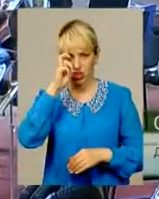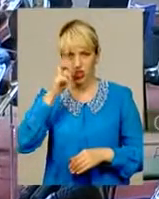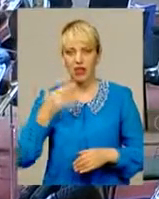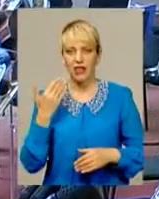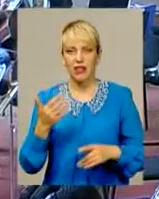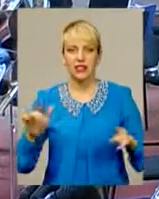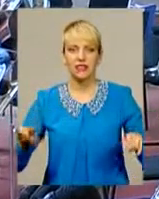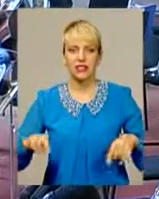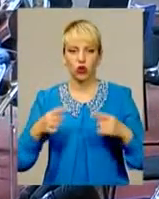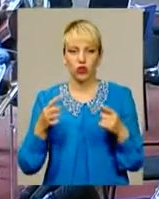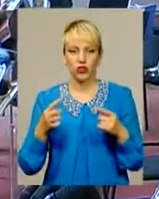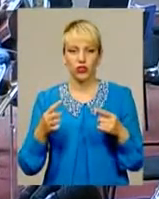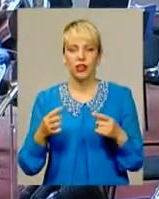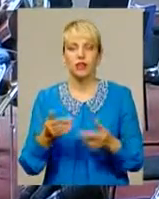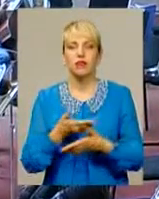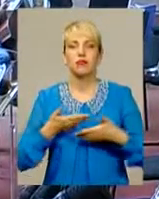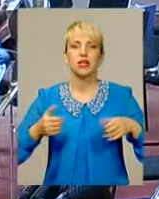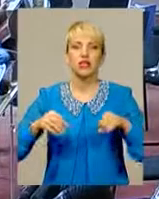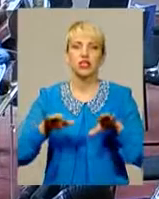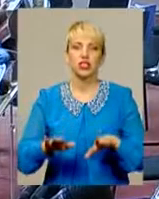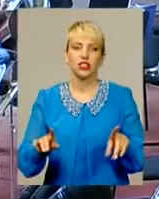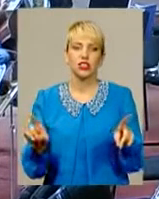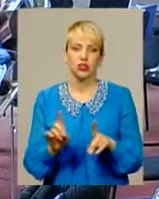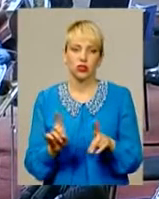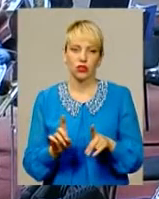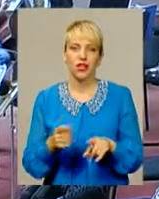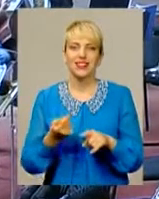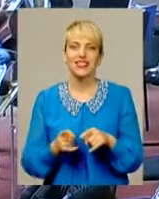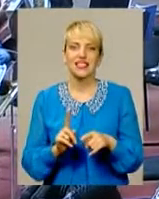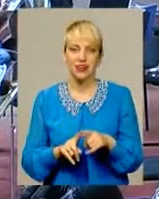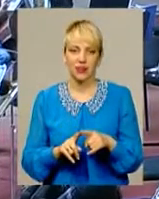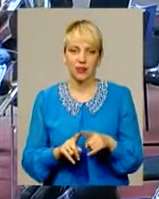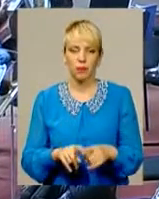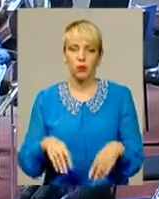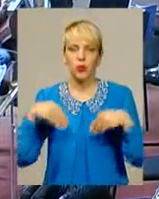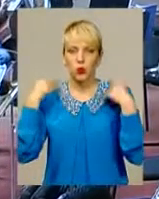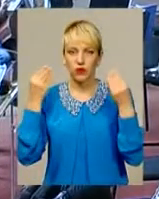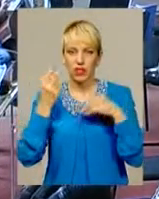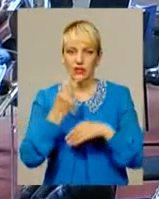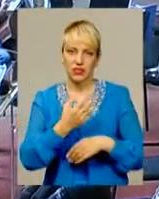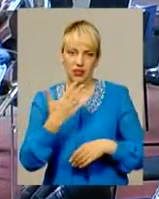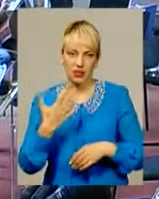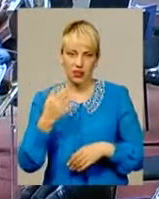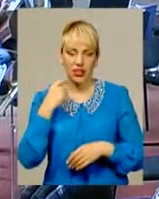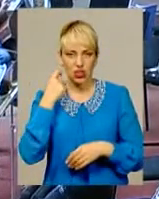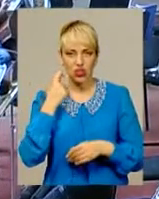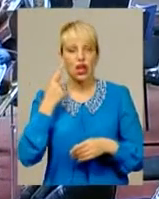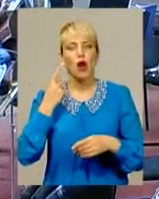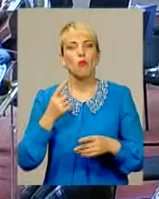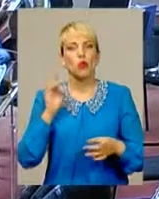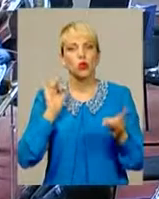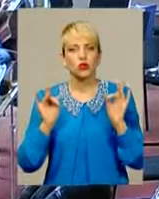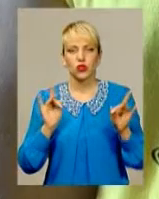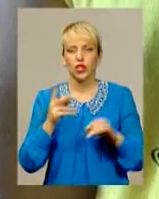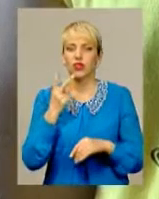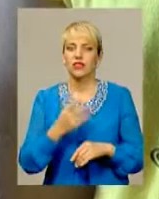встановленні. Ось і ми вирішили, щоб в цей ювілей 25-річних прозвучало 25